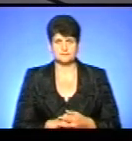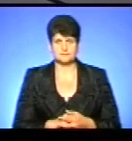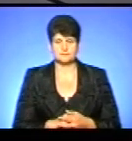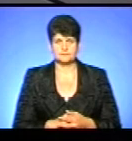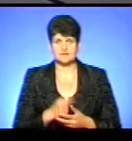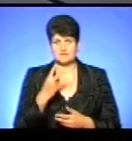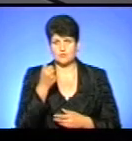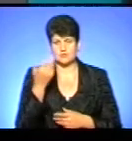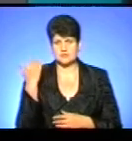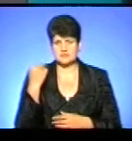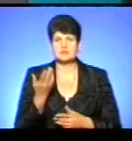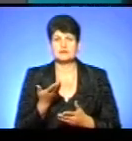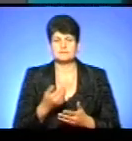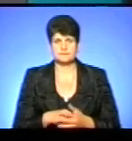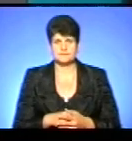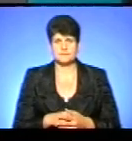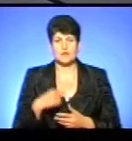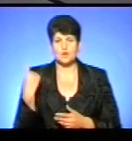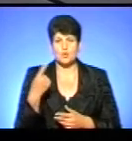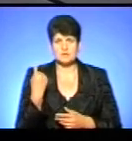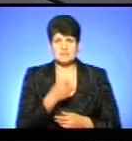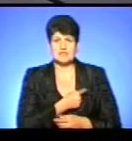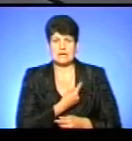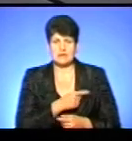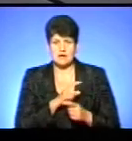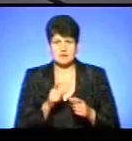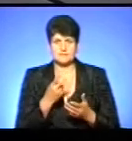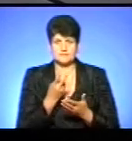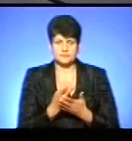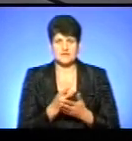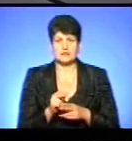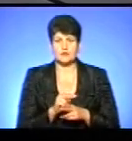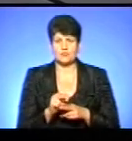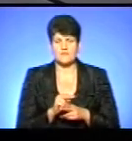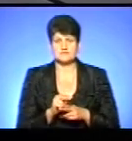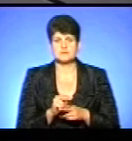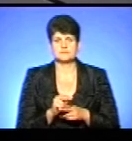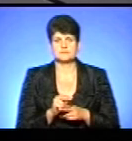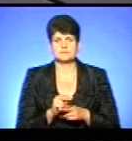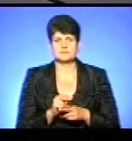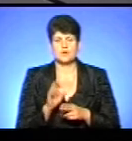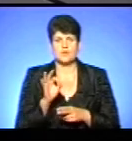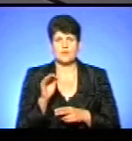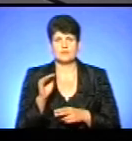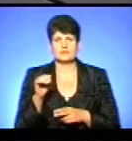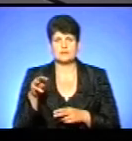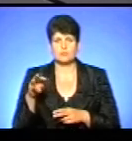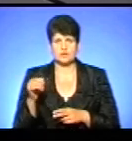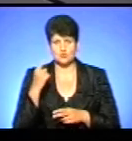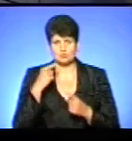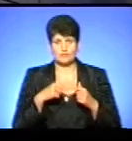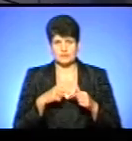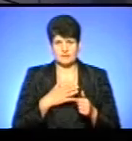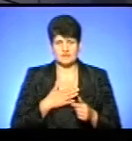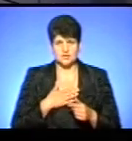Два роки тому. В якій? В обласній лікарні я лікувався в офтальмоличному відділенні. Тобто